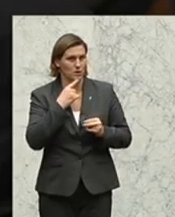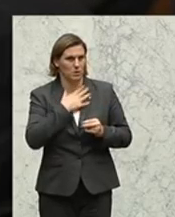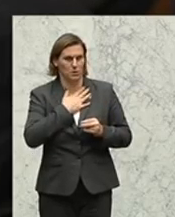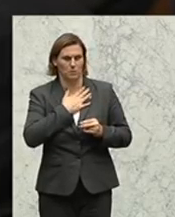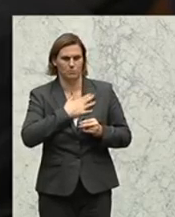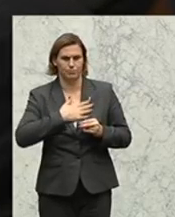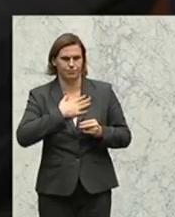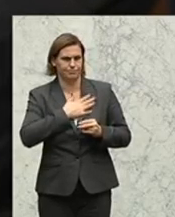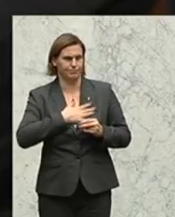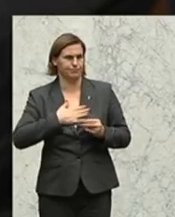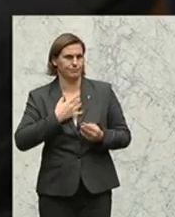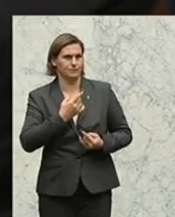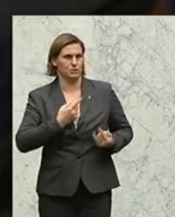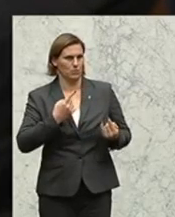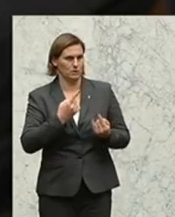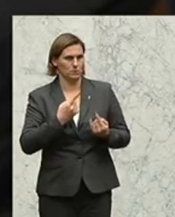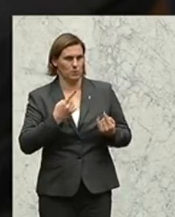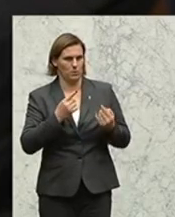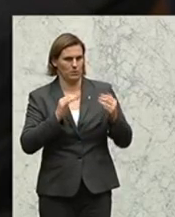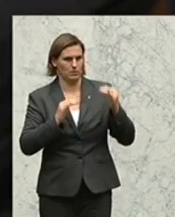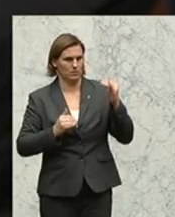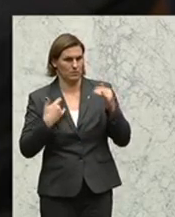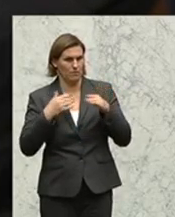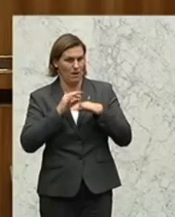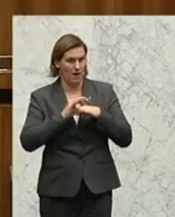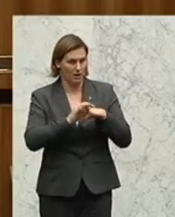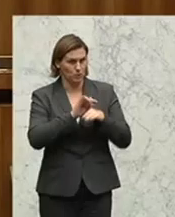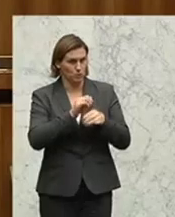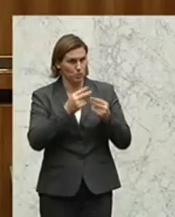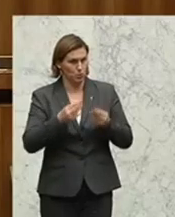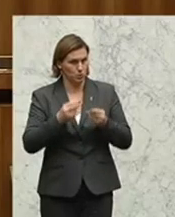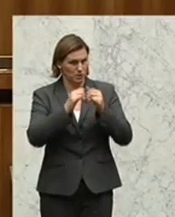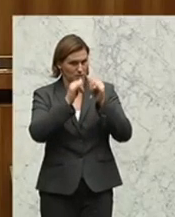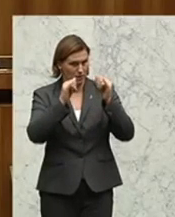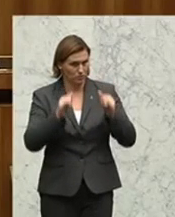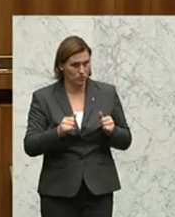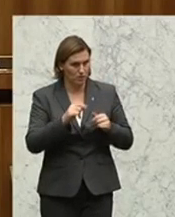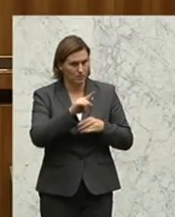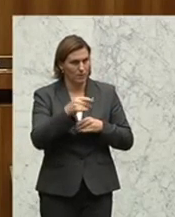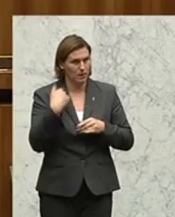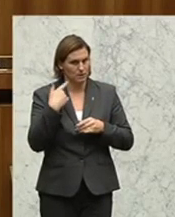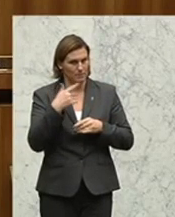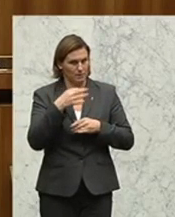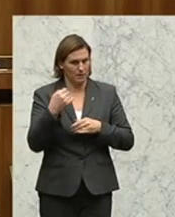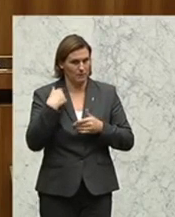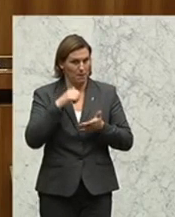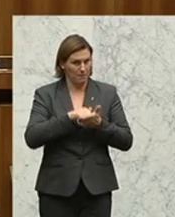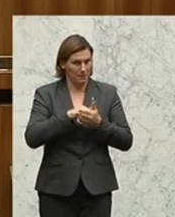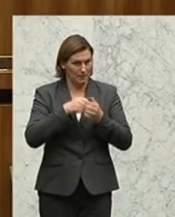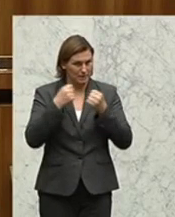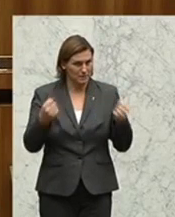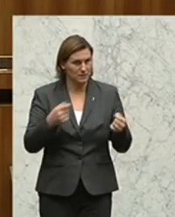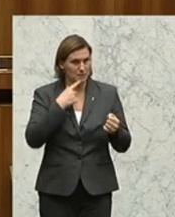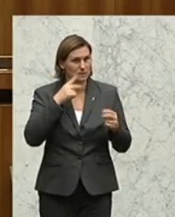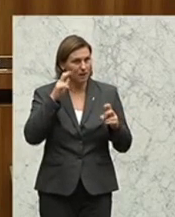unhaltbarer Zustand. Der Leiter der Justizanstalt hat Ihnen vor zwei Tagen in der Presse gesagt, wortwörtlich